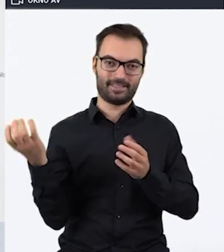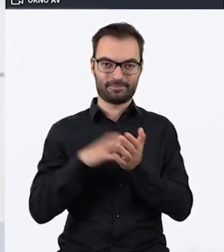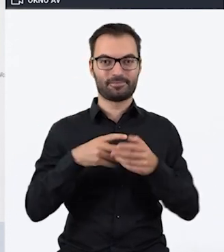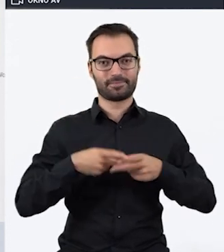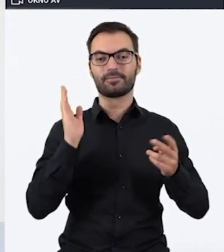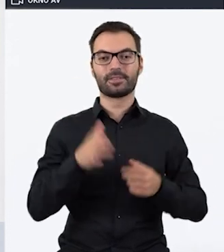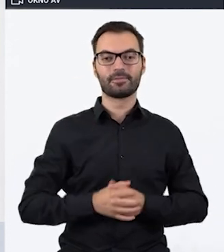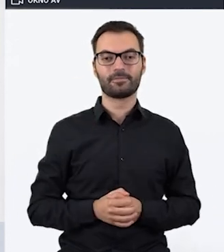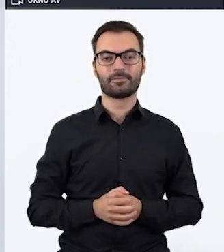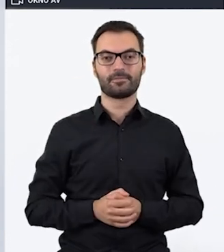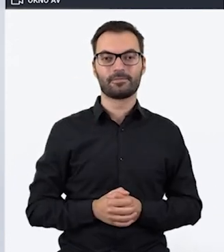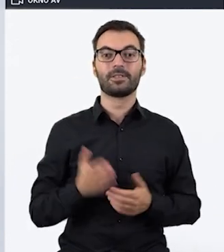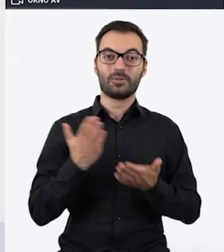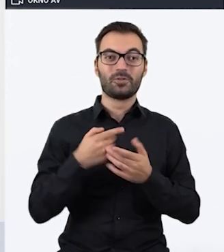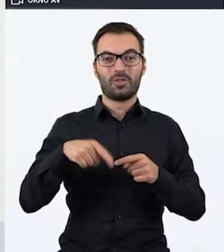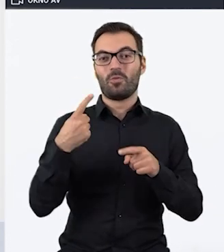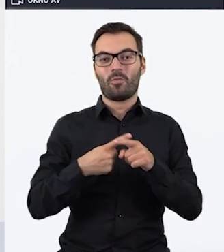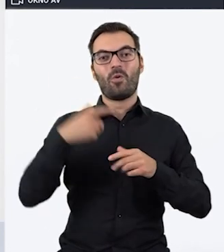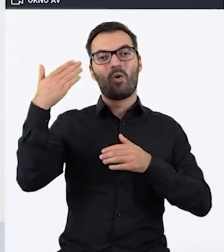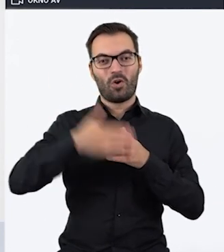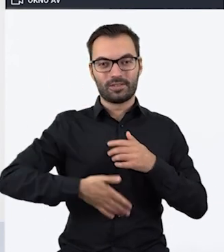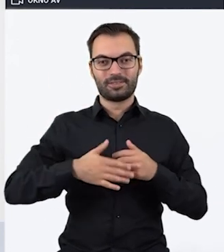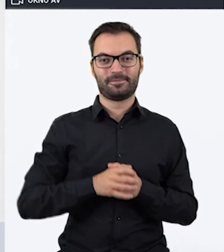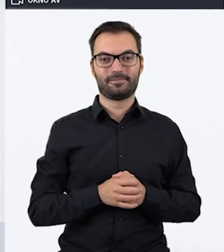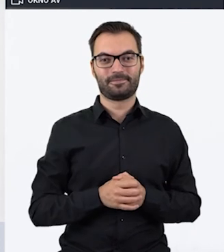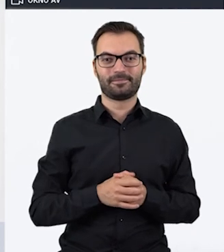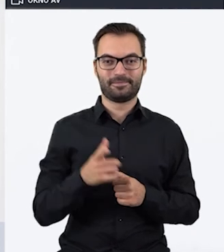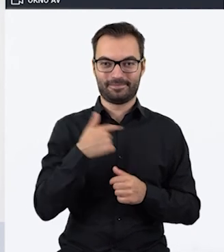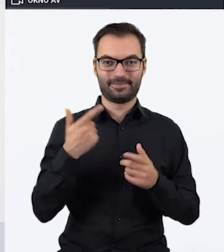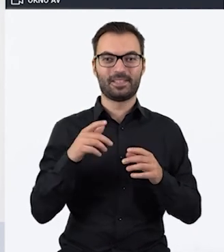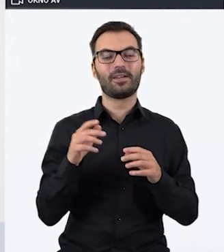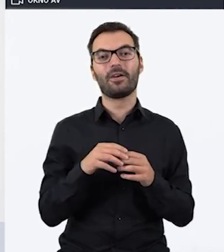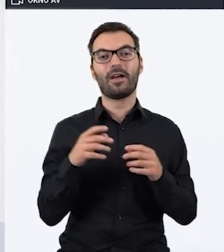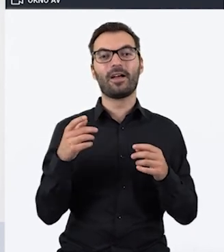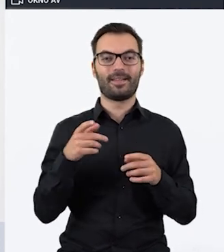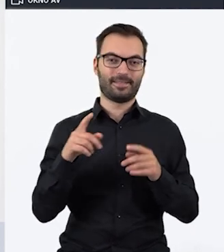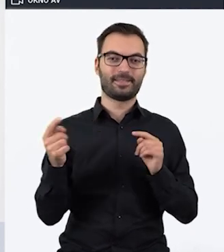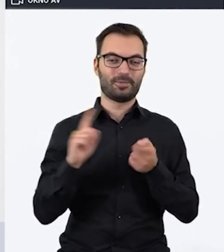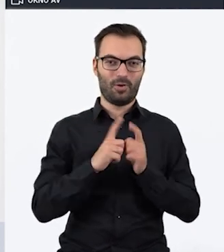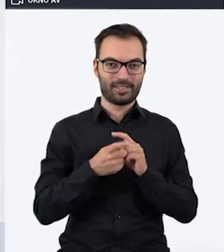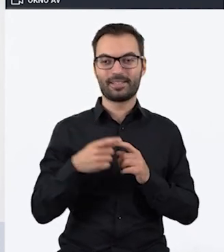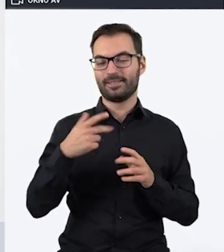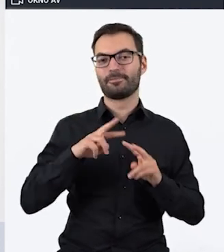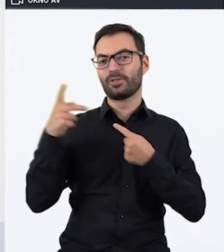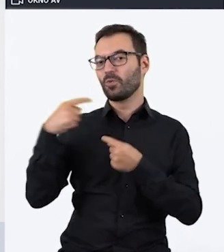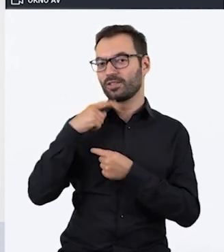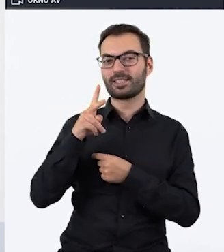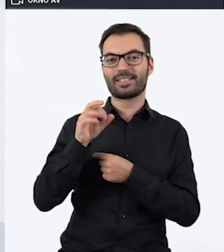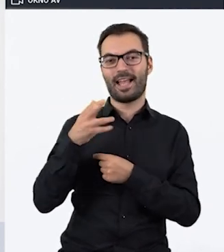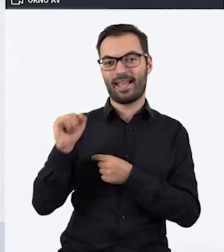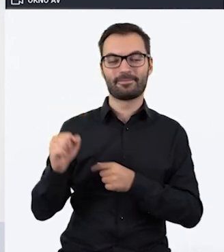i będziemy już kończyć powolutku nasz webinar i oddaję głos Kseni. Dobrze,